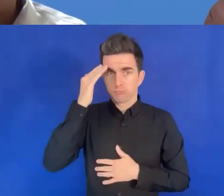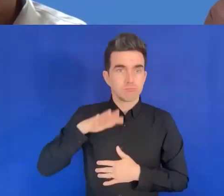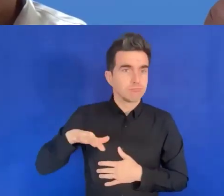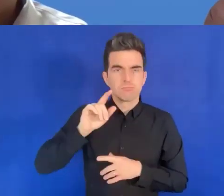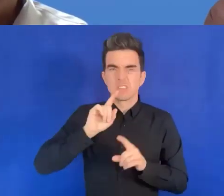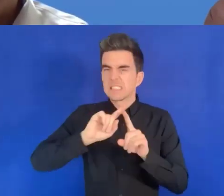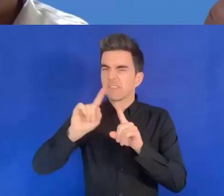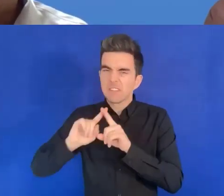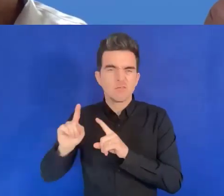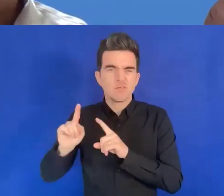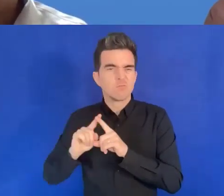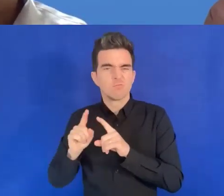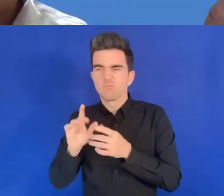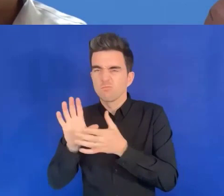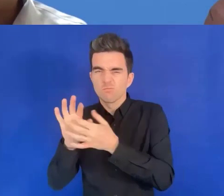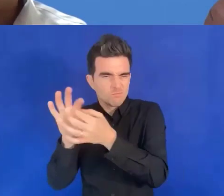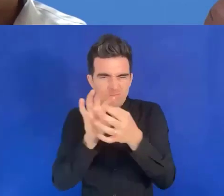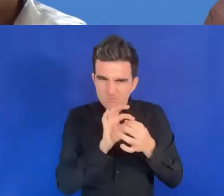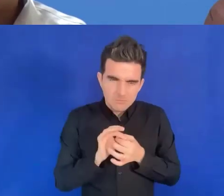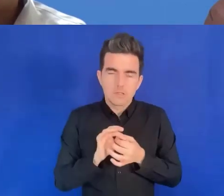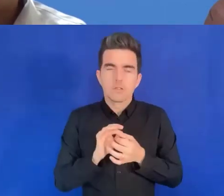'existence de cet outil